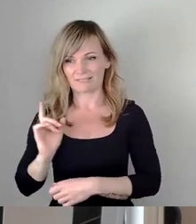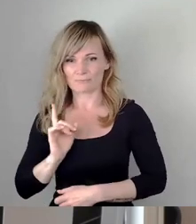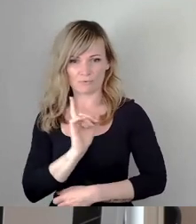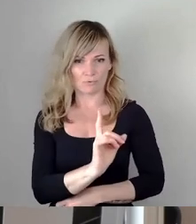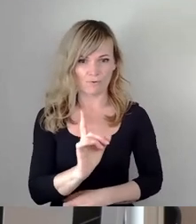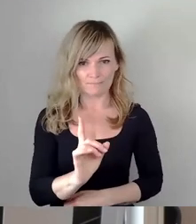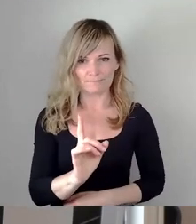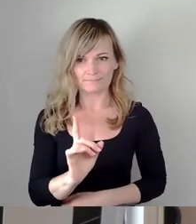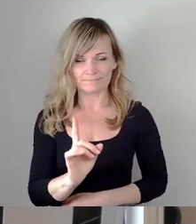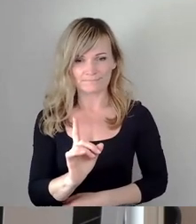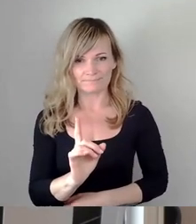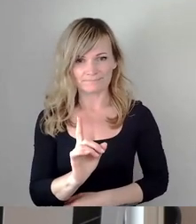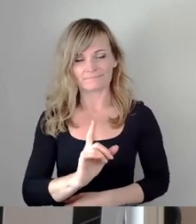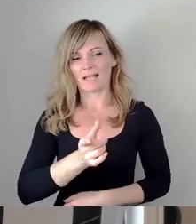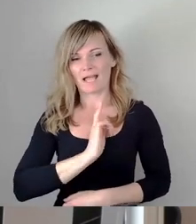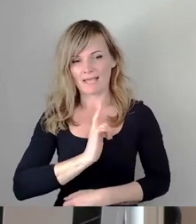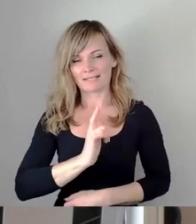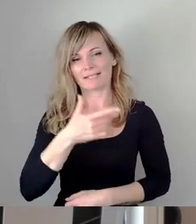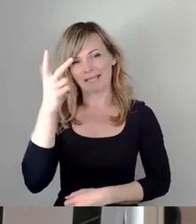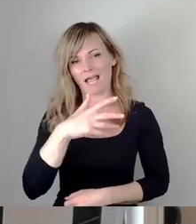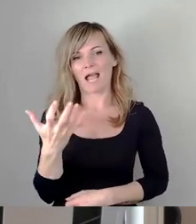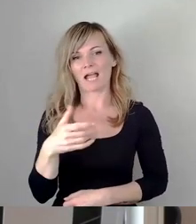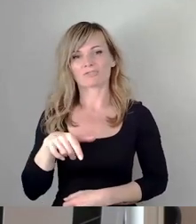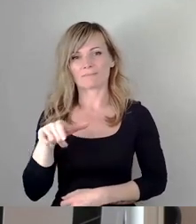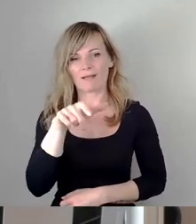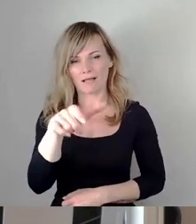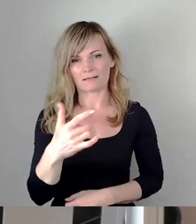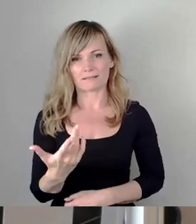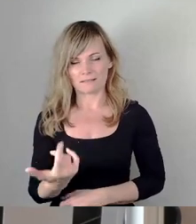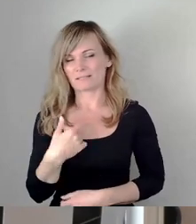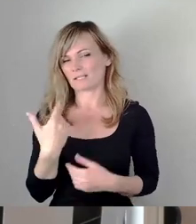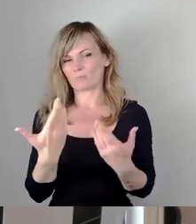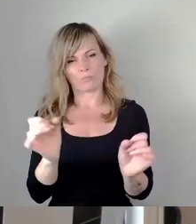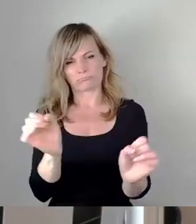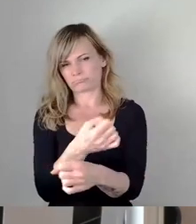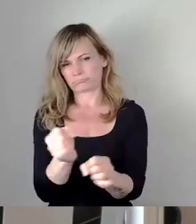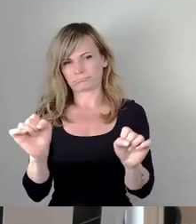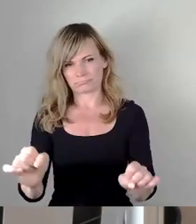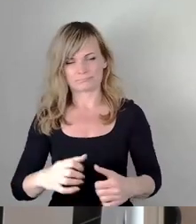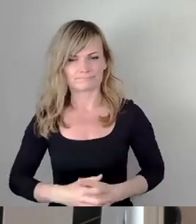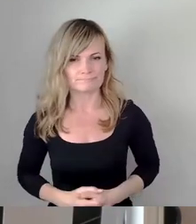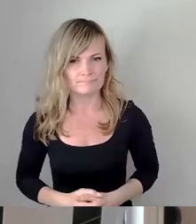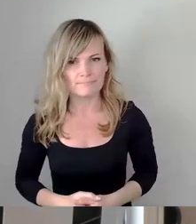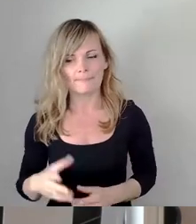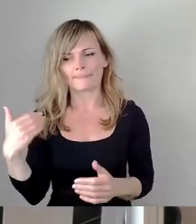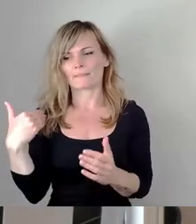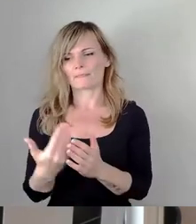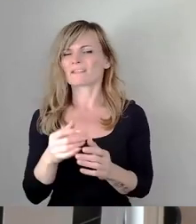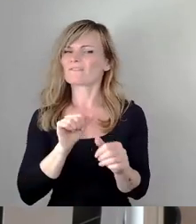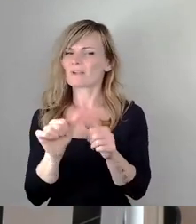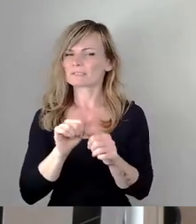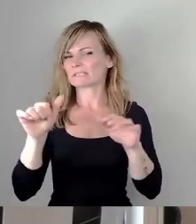Eigentlich ist der Herr Aschenbach dran schuld, weil ich das so nicht stehen lassen kann. Ich bin seit fast 16 Jahren